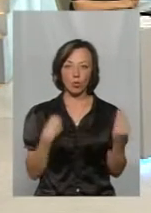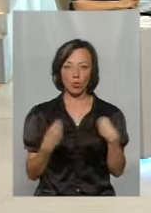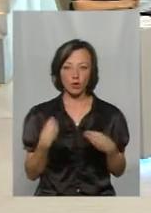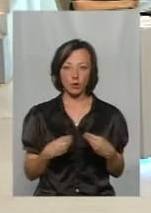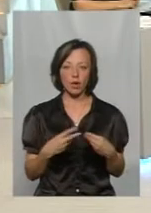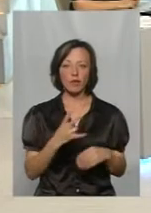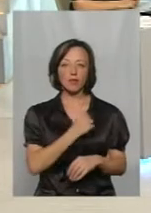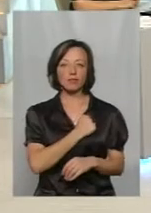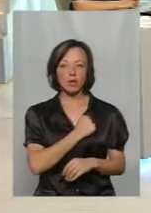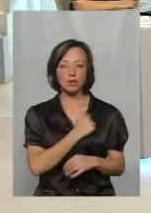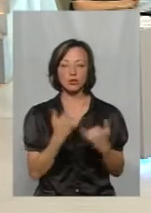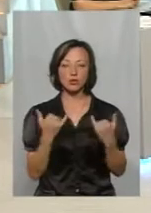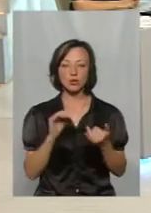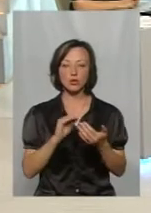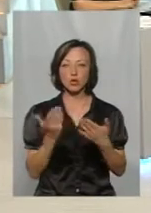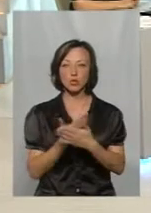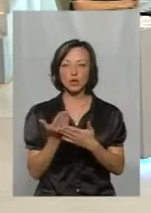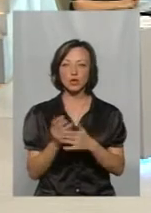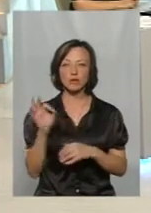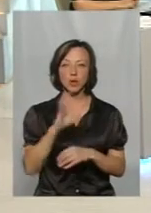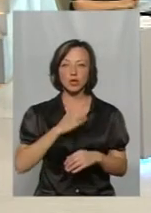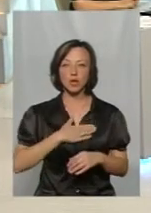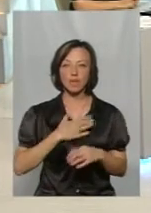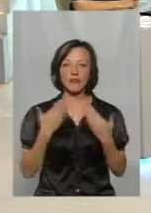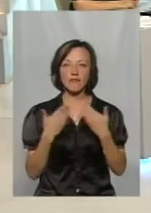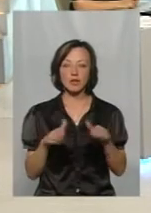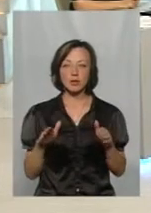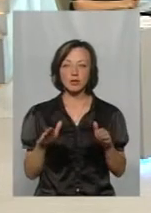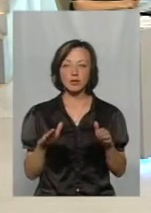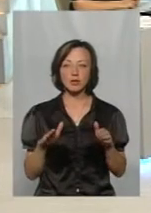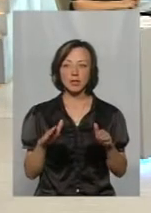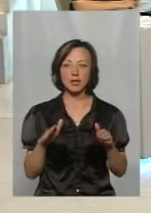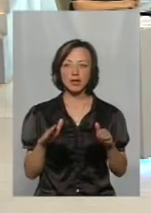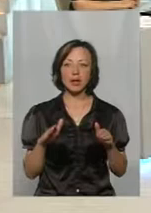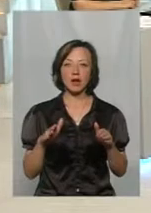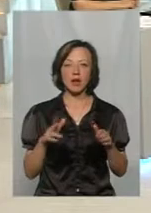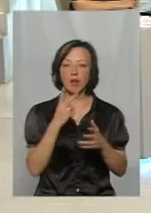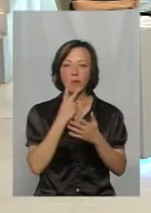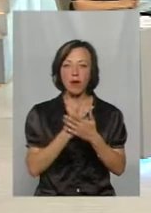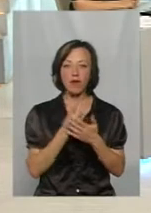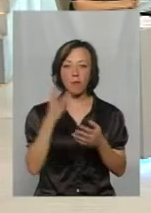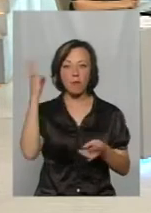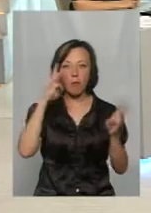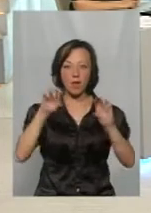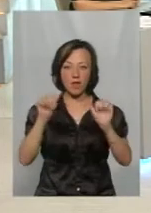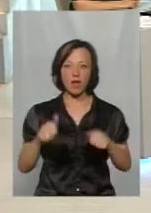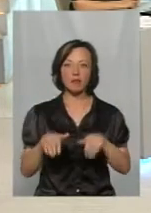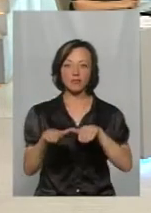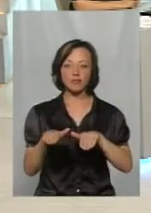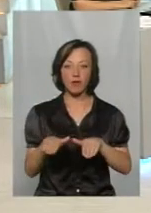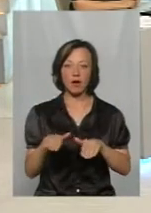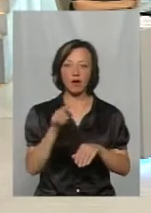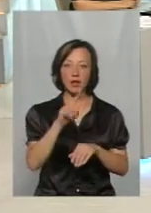На жаль, в сюжет про наш такий випуск капустик не попала. Демонстрація моделі, які пошивали